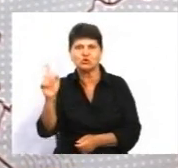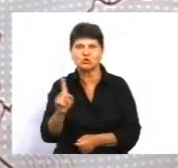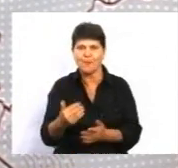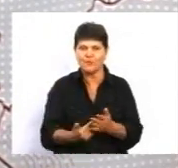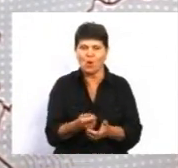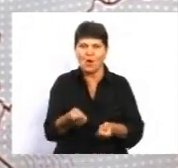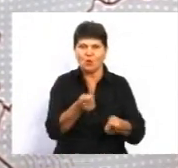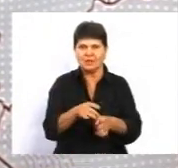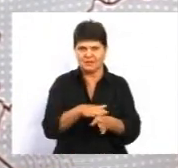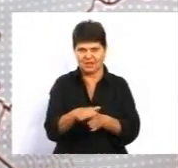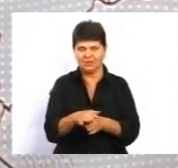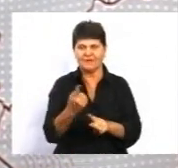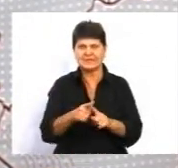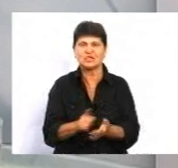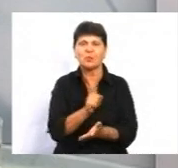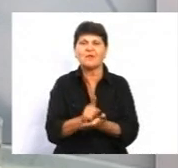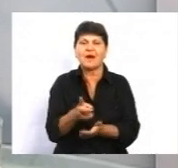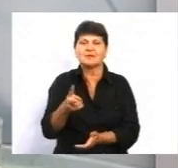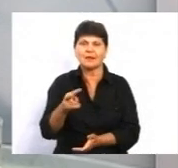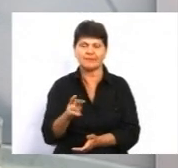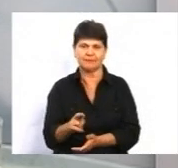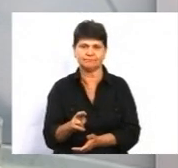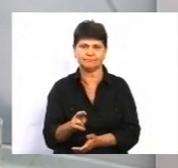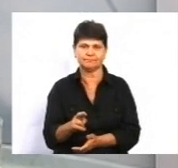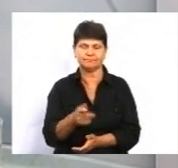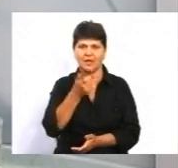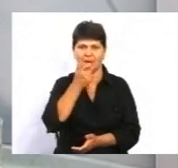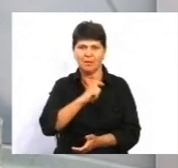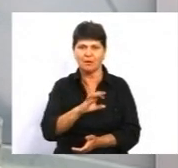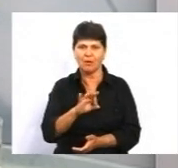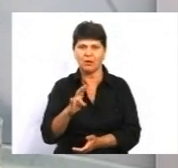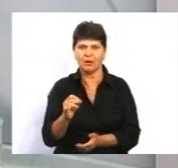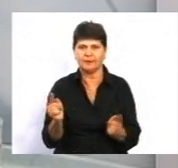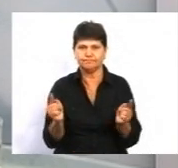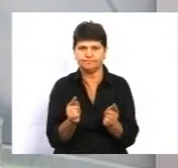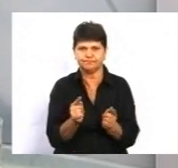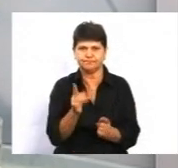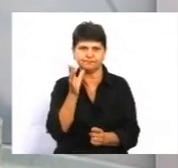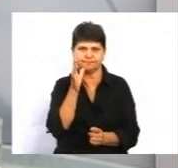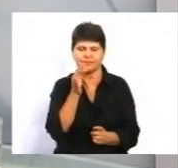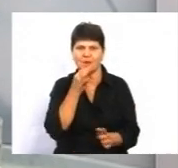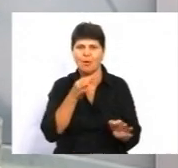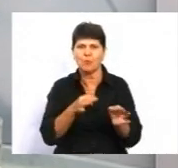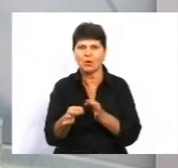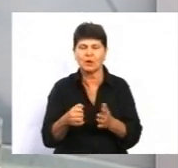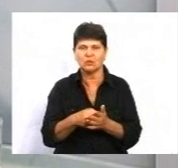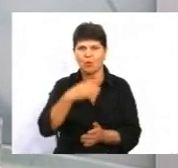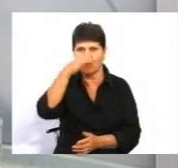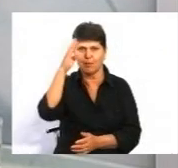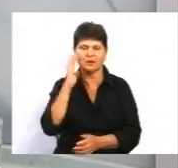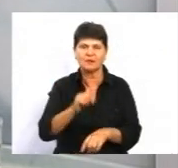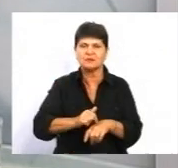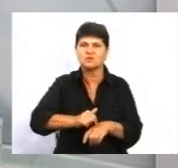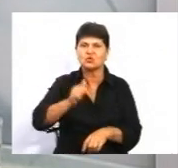зобов'язань. Пані Лене, до завершення ефіру, ваші поради для батьків стосовно початку